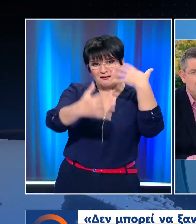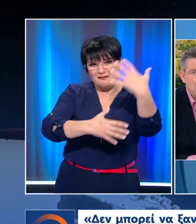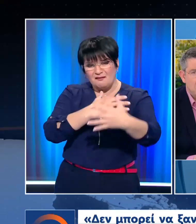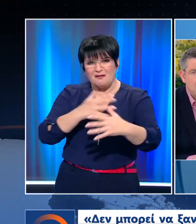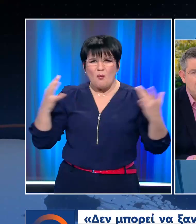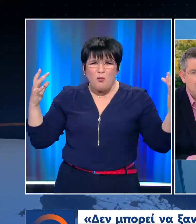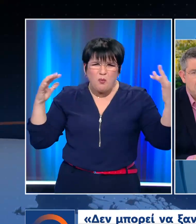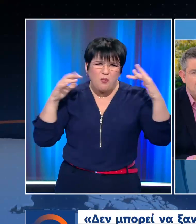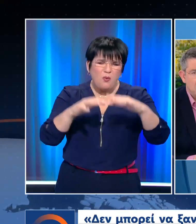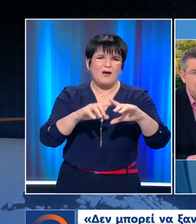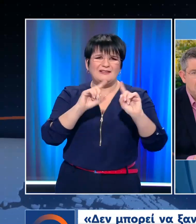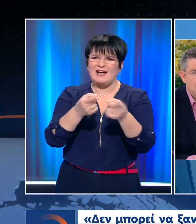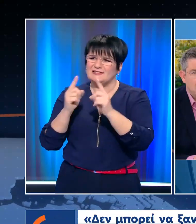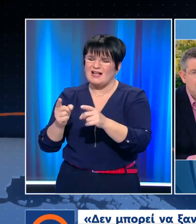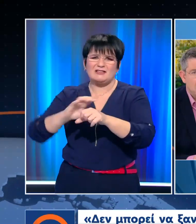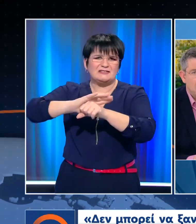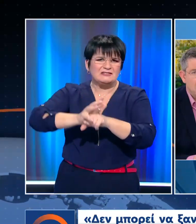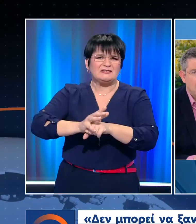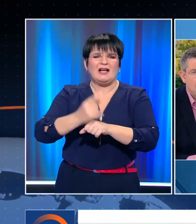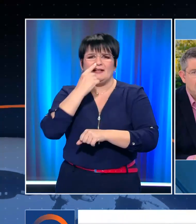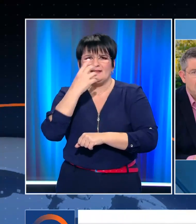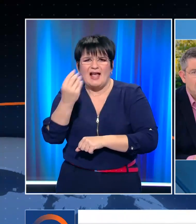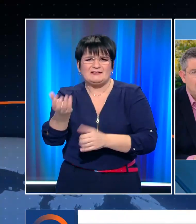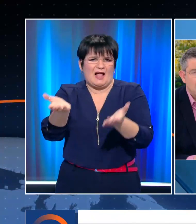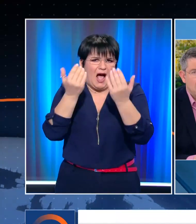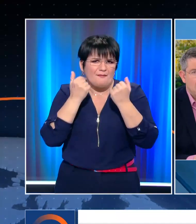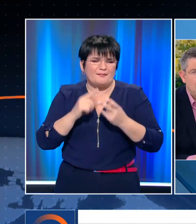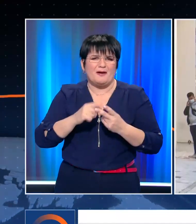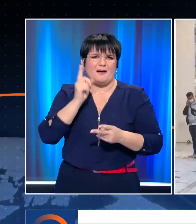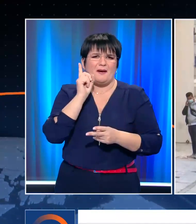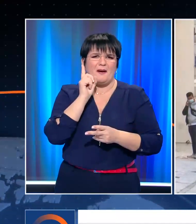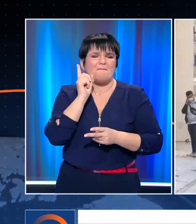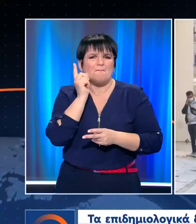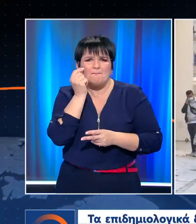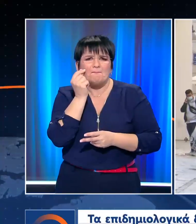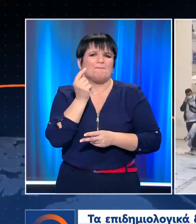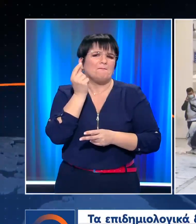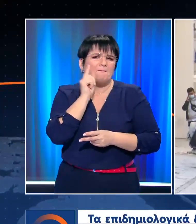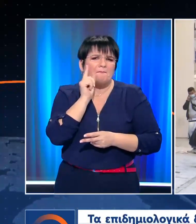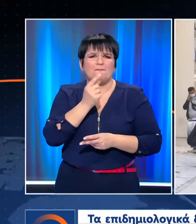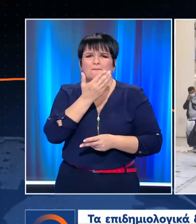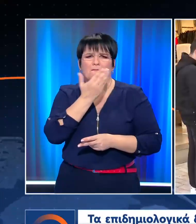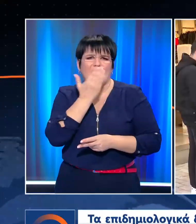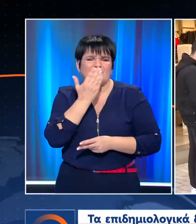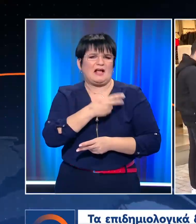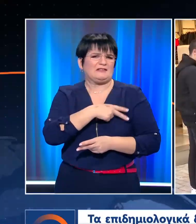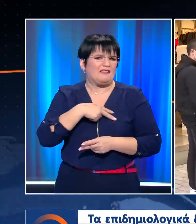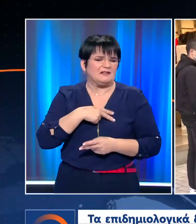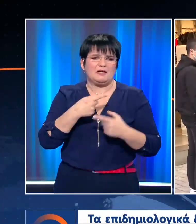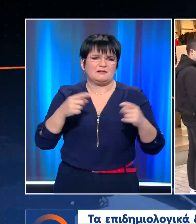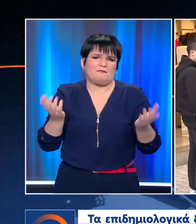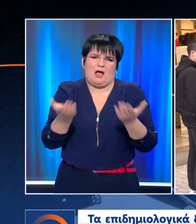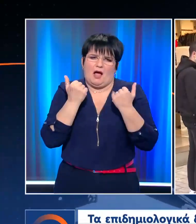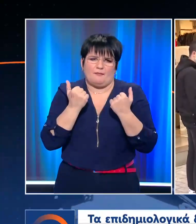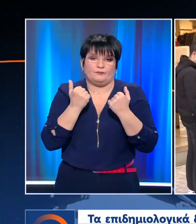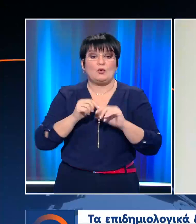τον συνοστισμό της τάξης, χωρίς τέστ για καθηγητές και μαθητές. Τα επιδημιολογικά δεδομένα αλλά και η επίδραση του άνοιγματος της